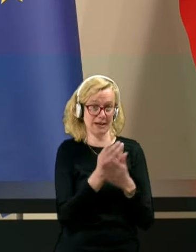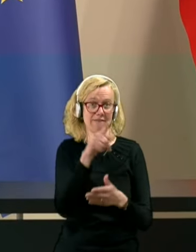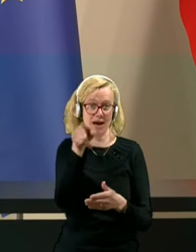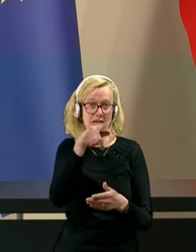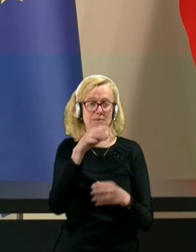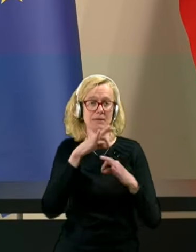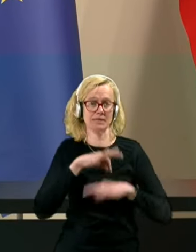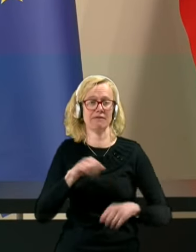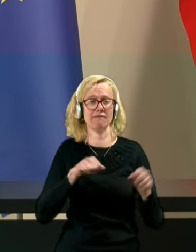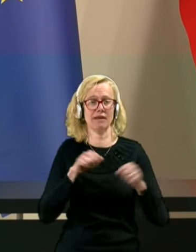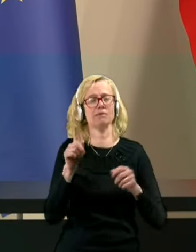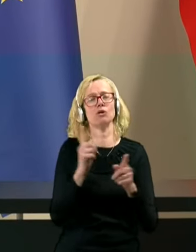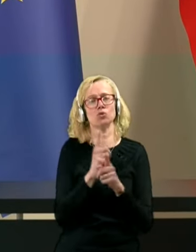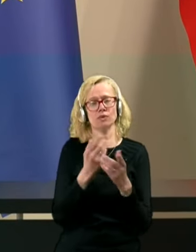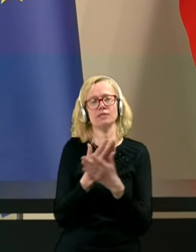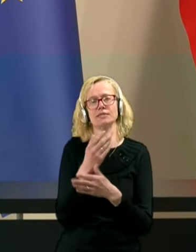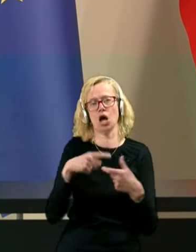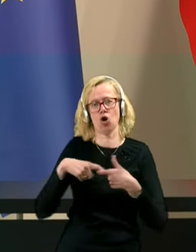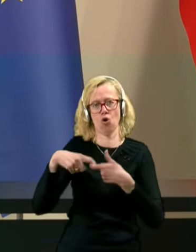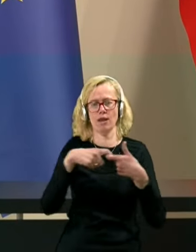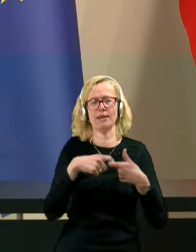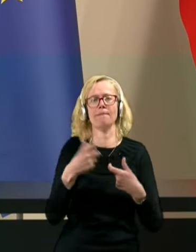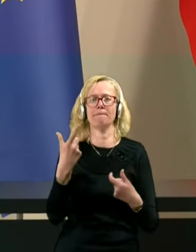pa tudi seveda za koalicijske partnerice.